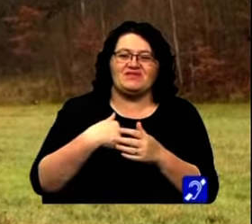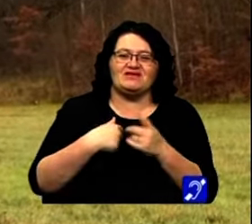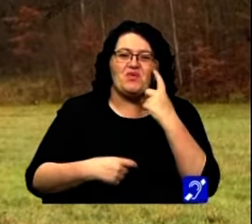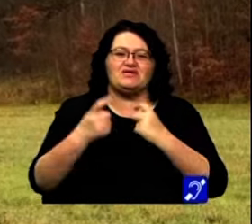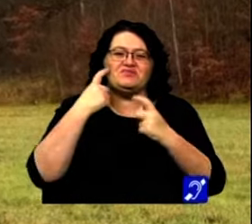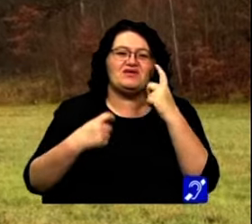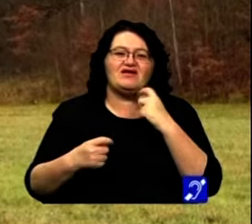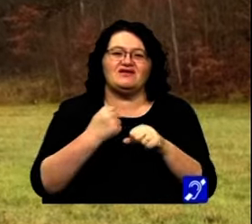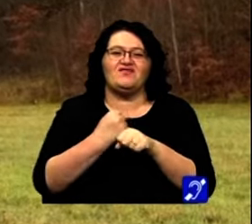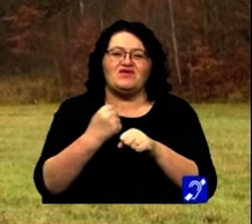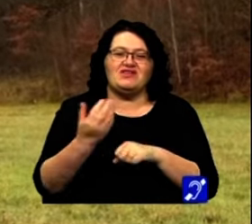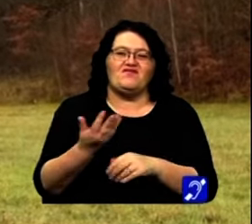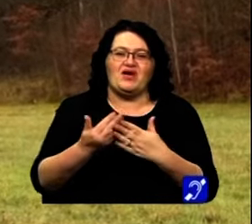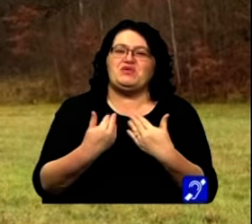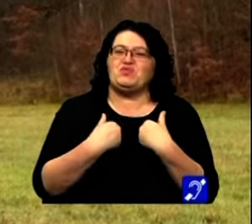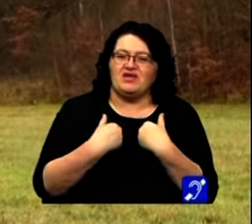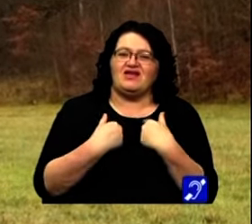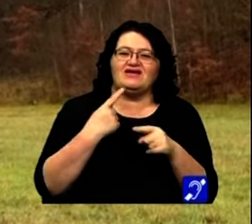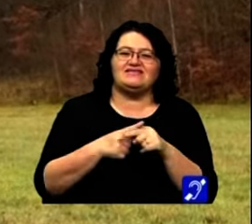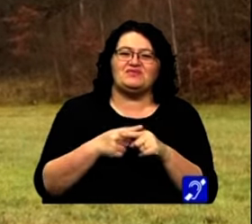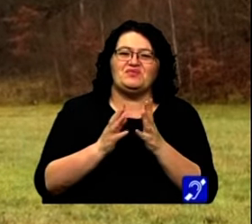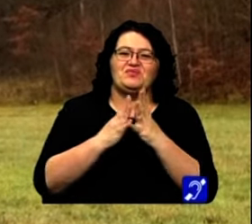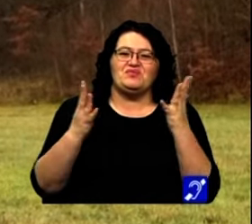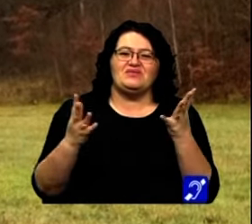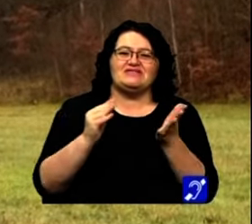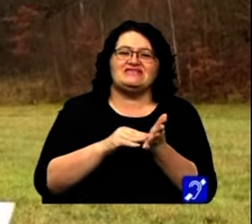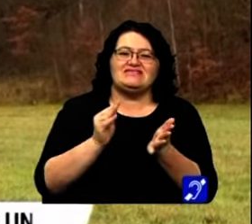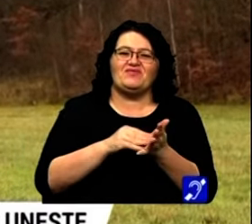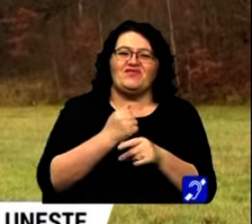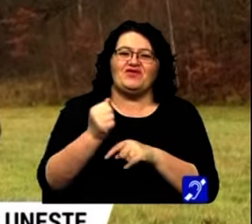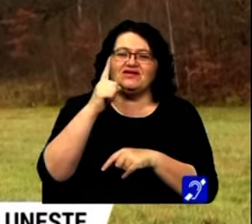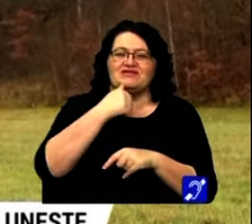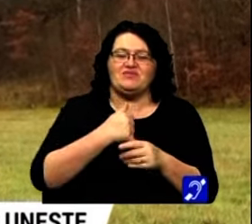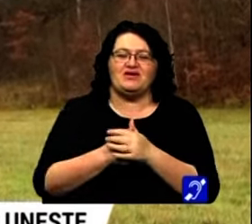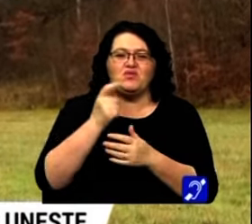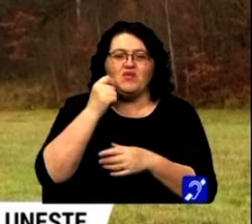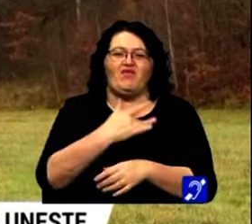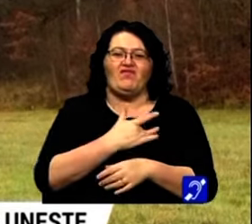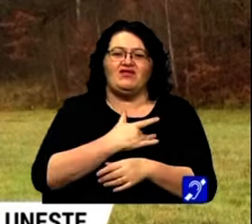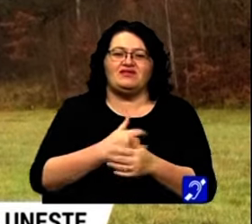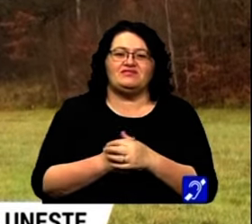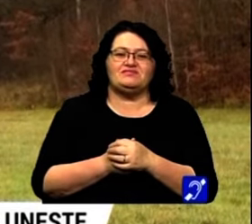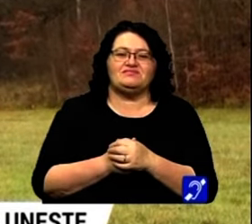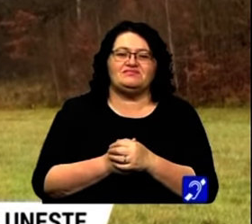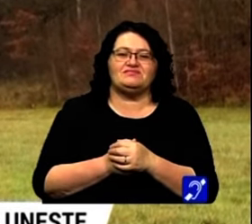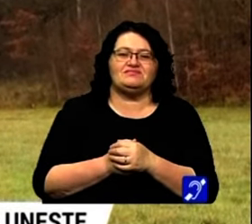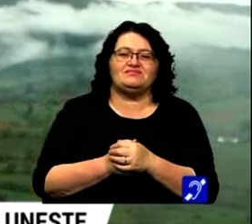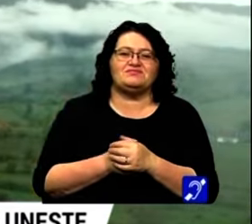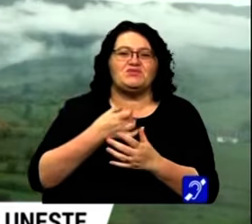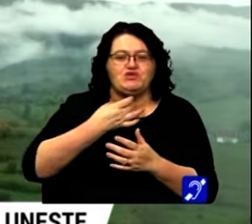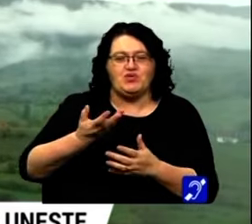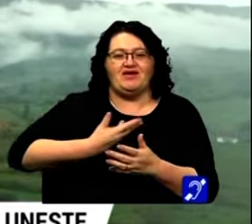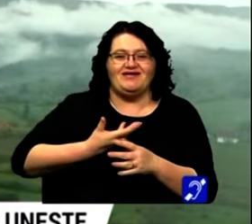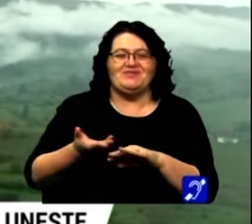experienț extraordinar. Umanii sunt foarte simpatice, e mancate, swing-ca, poling-ca.